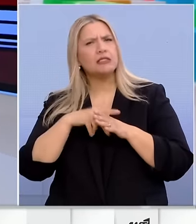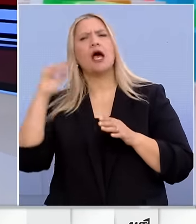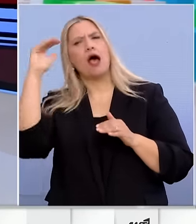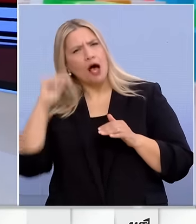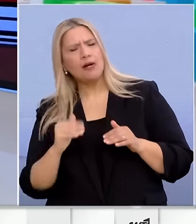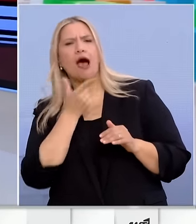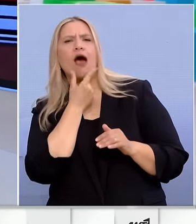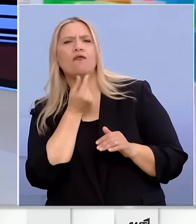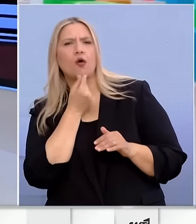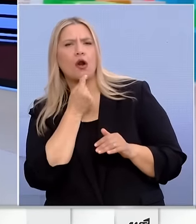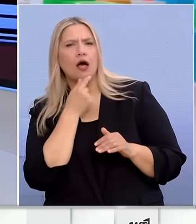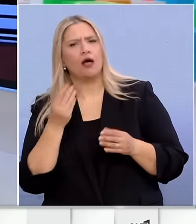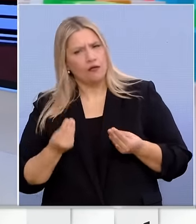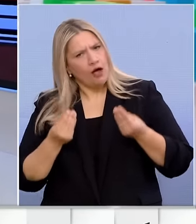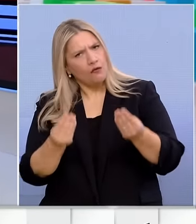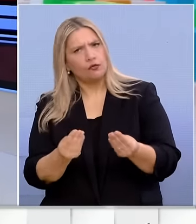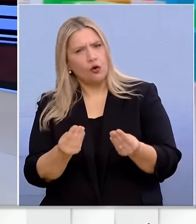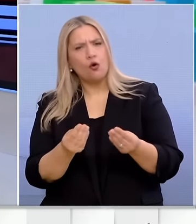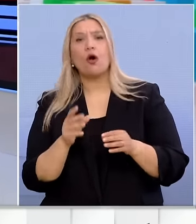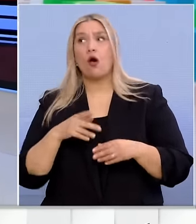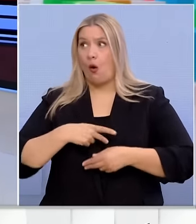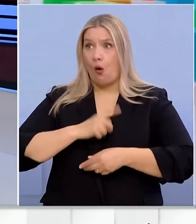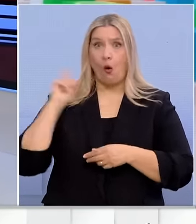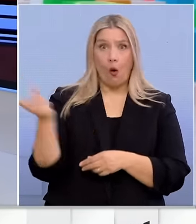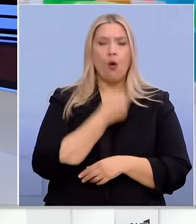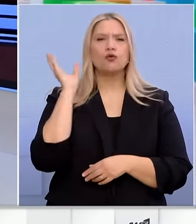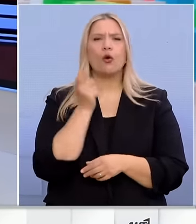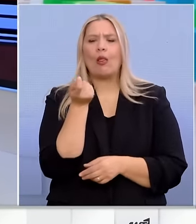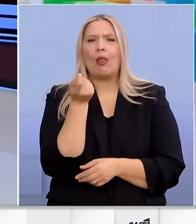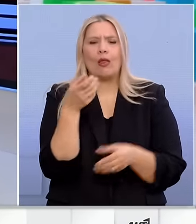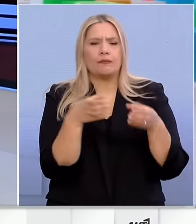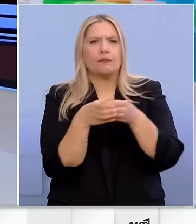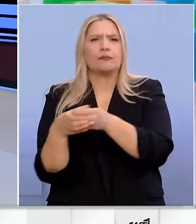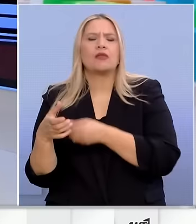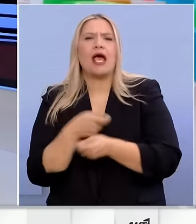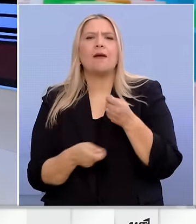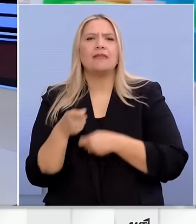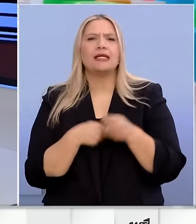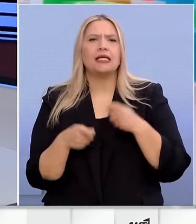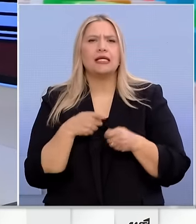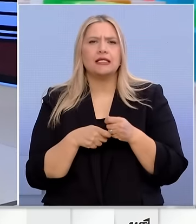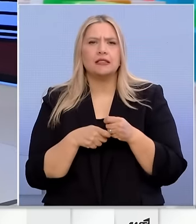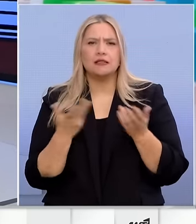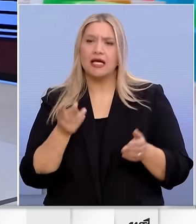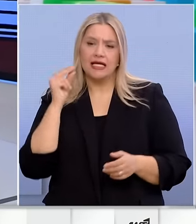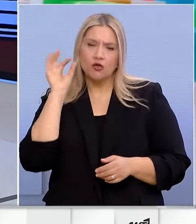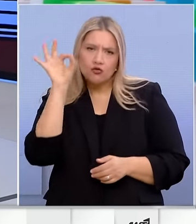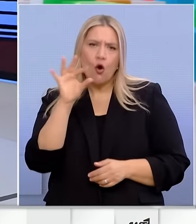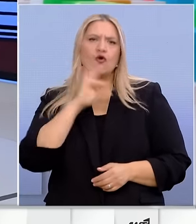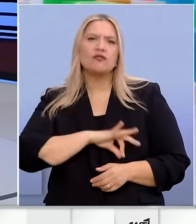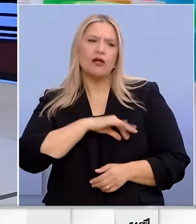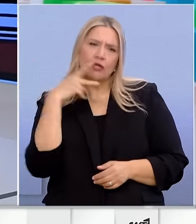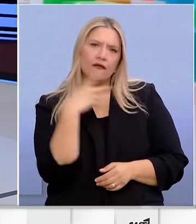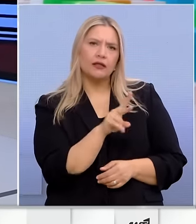εύκολους δανεισμούς κλπ. Πάλι για λίγες επιχειρηματικές μονάδες όμως και όχι για λαϊκά συμφέοντα και για